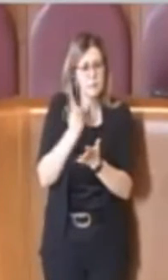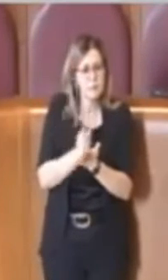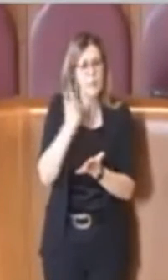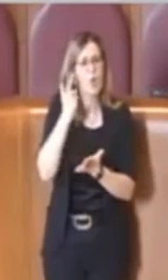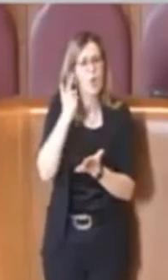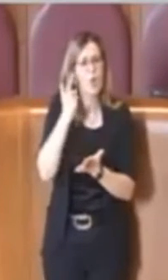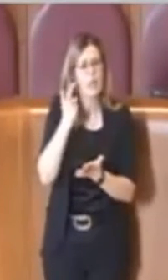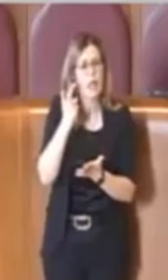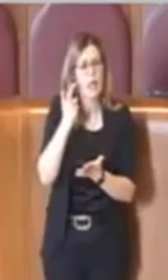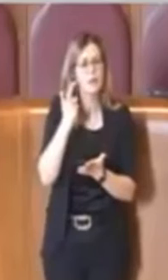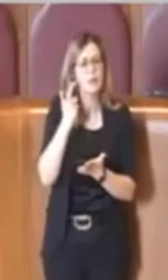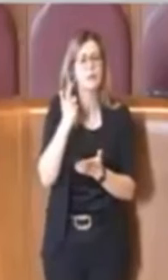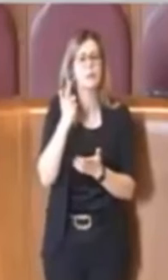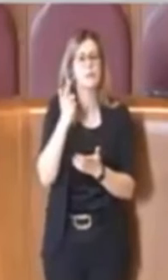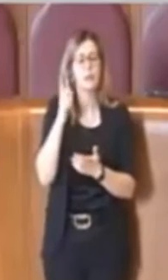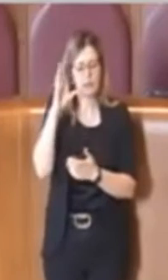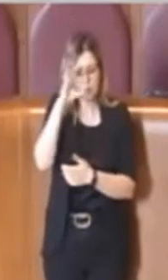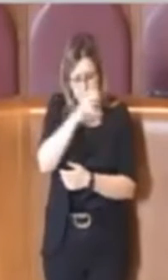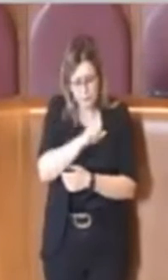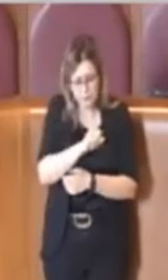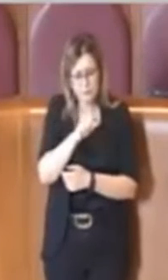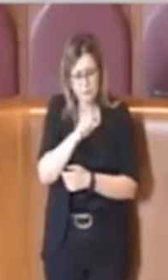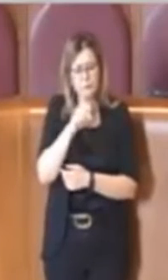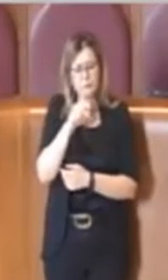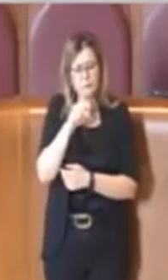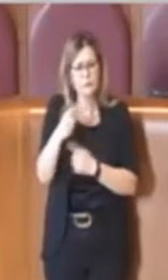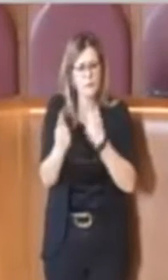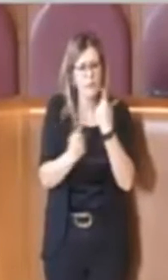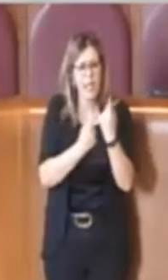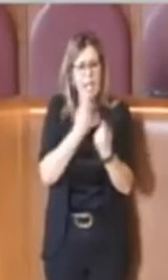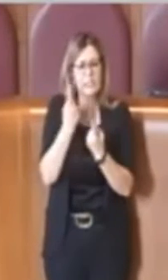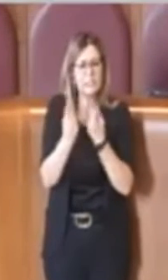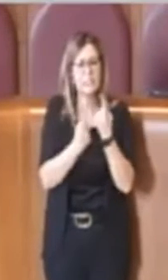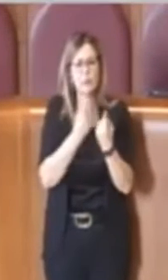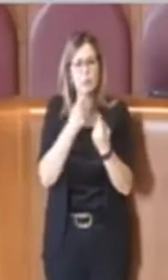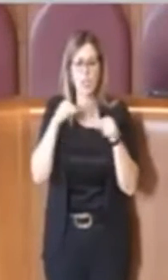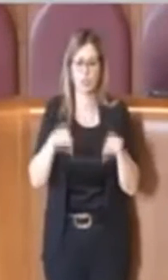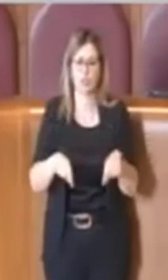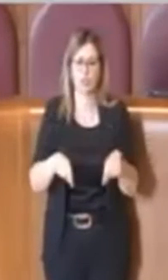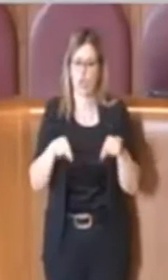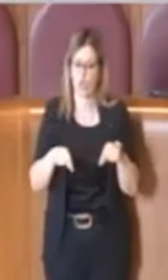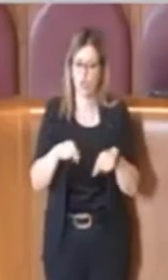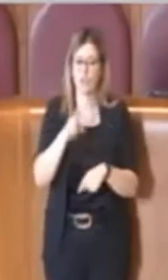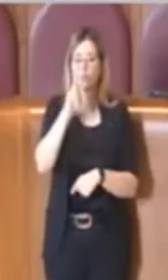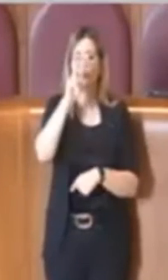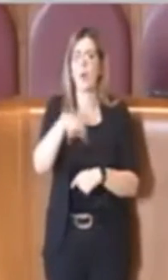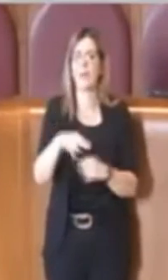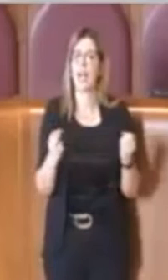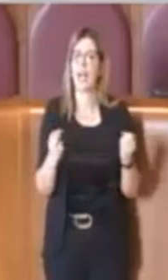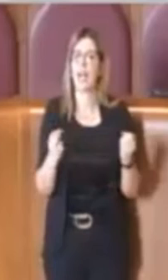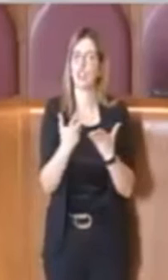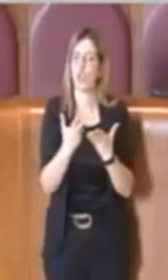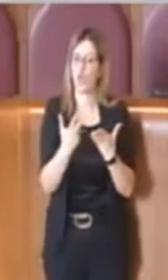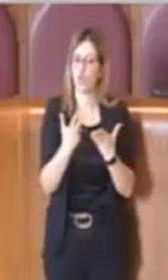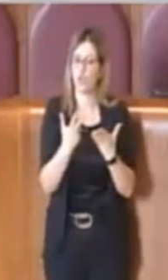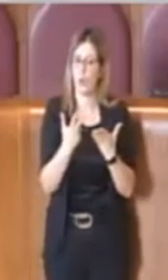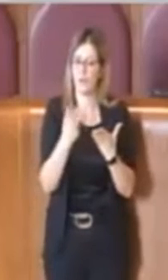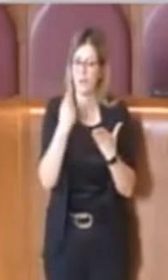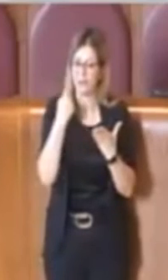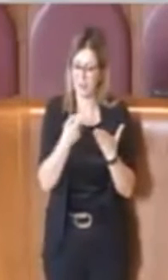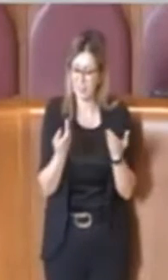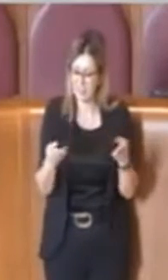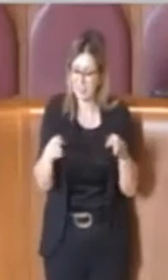quello che è la fotografia che abbiamo al momento, che è quella dell'anno 2018, quindi il rendiconto 2018 appena